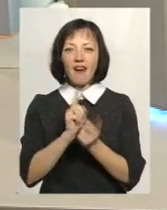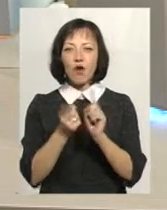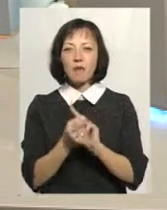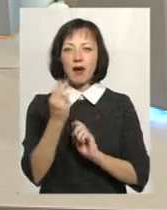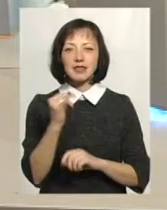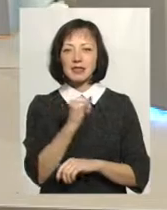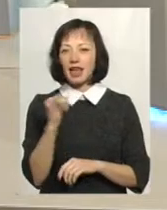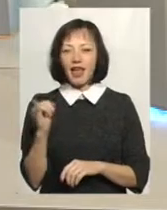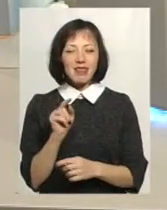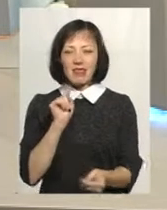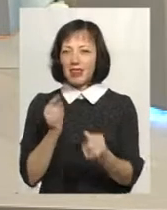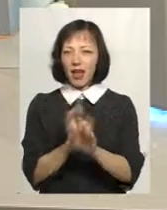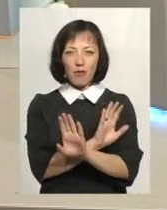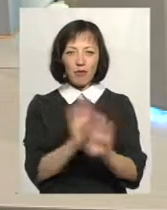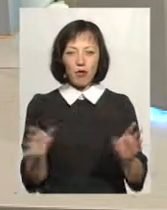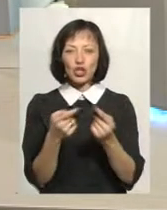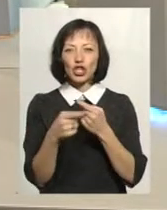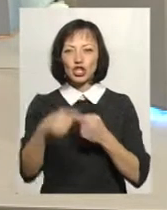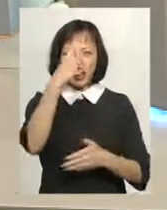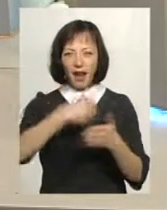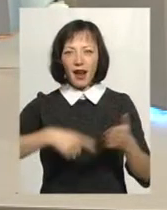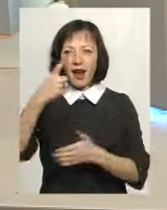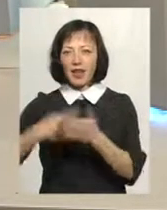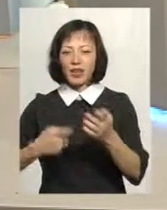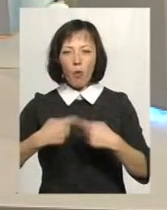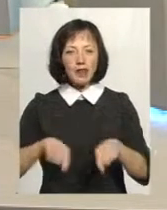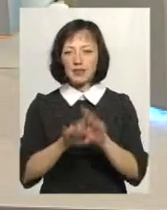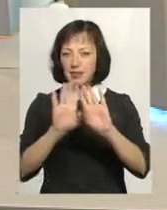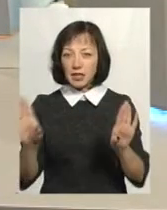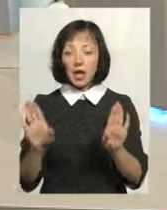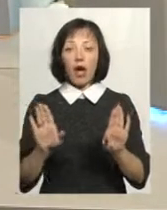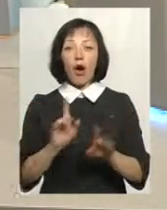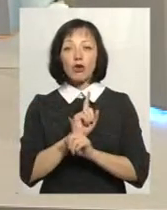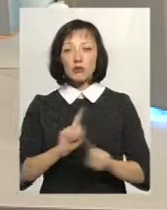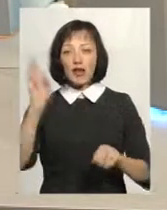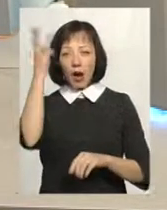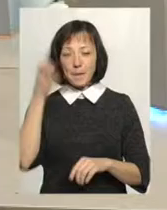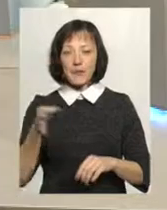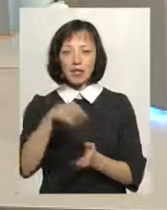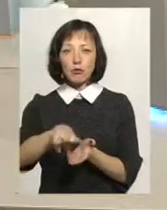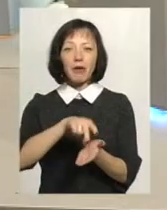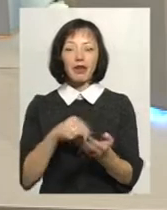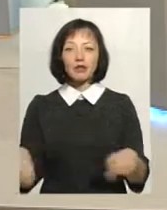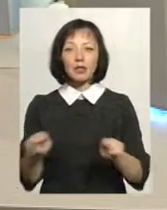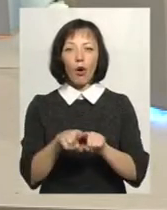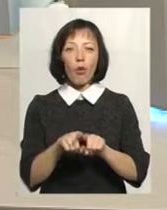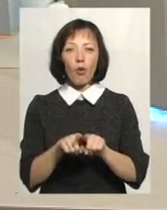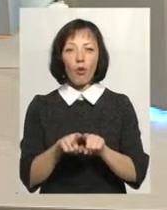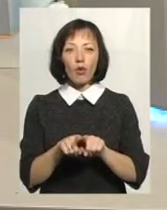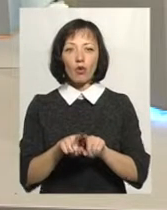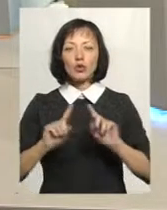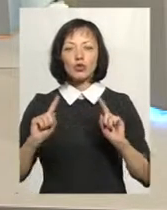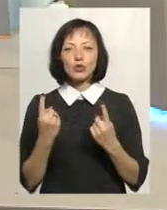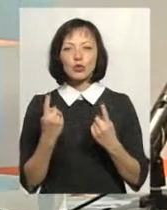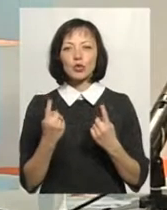вони не йдуть супроти інших релігійних організацій. Ні в якій мірі. Особливо Хмельниччина стала прикладом такого дуже